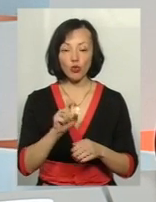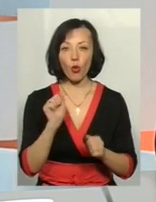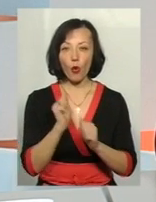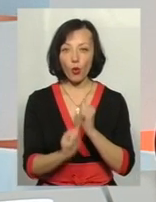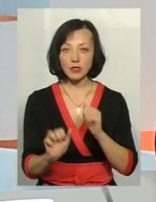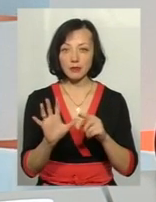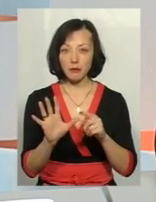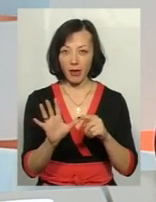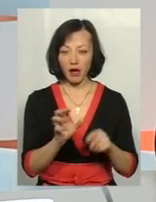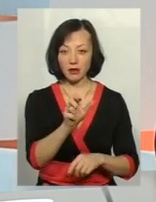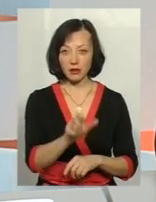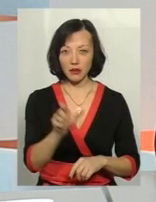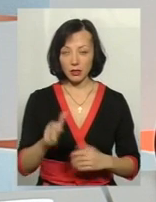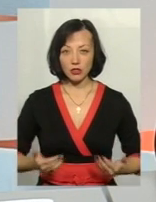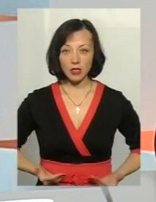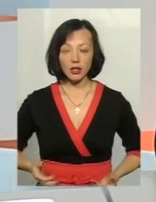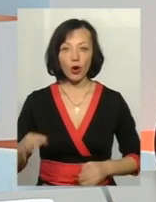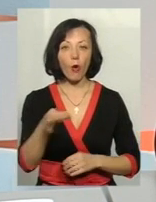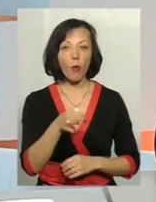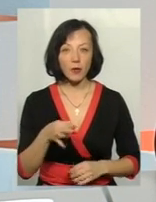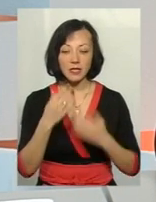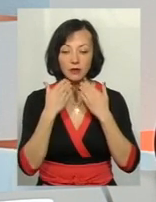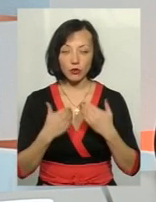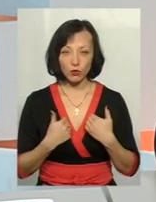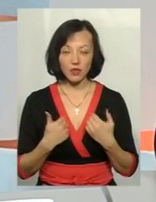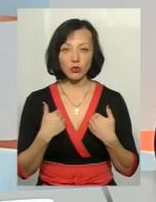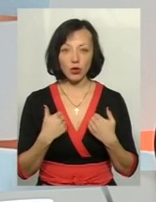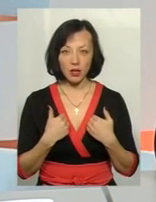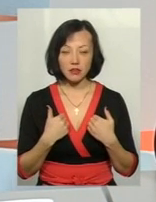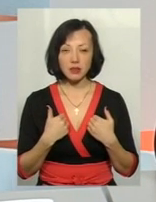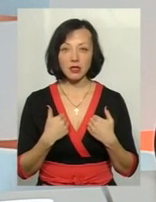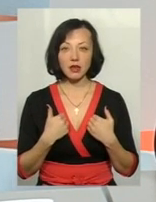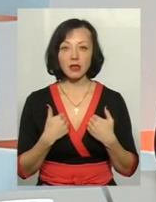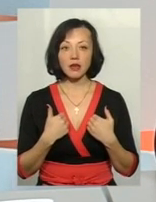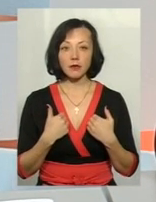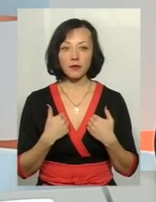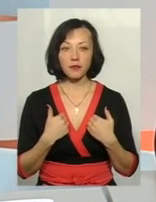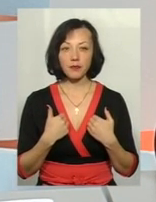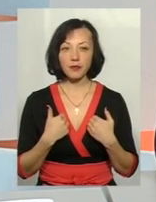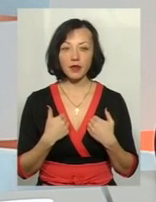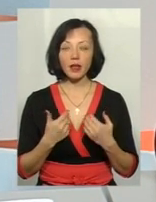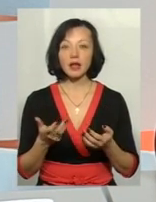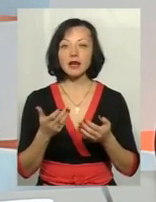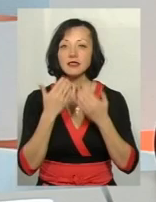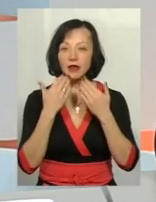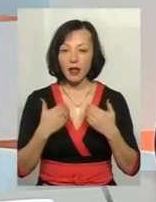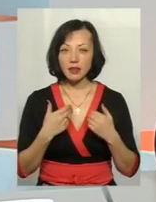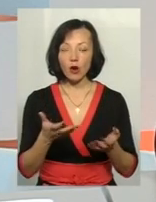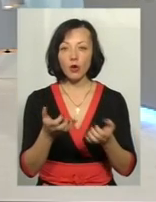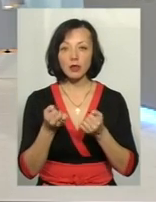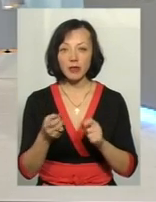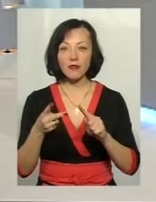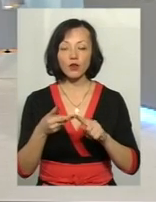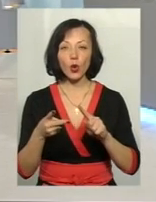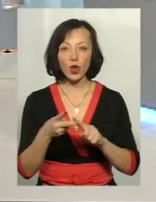мешканець Хмельниччини, який звинеться до нас, він звертається за отриманням вторинної правової допомоги.